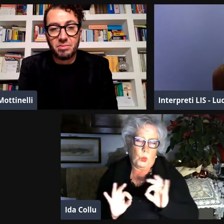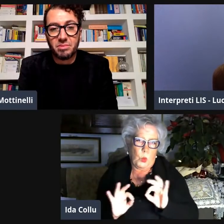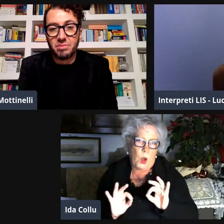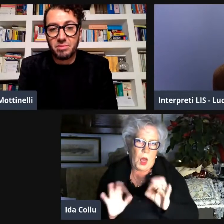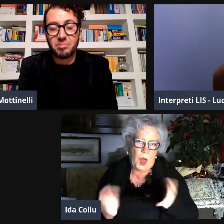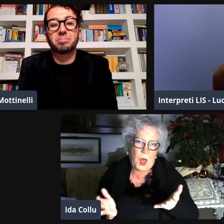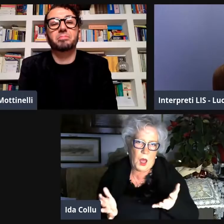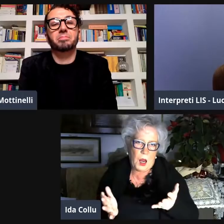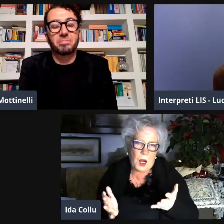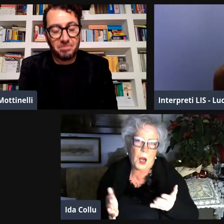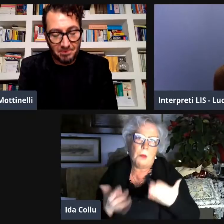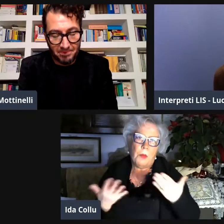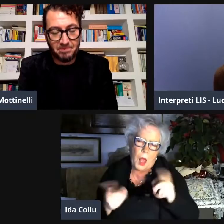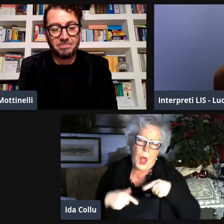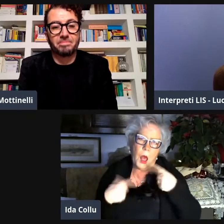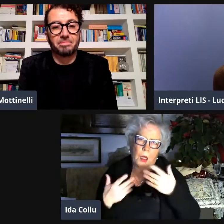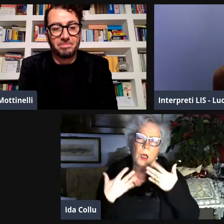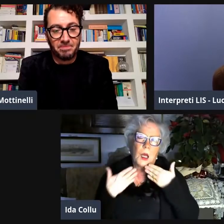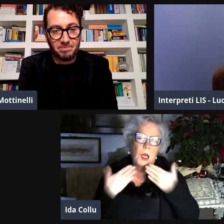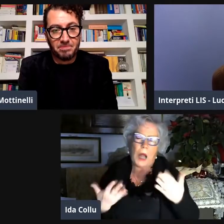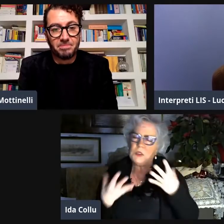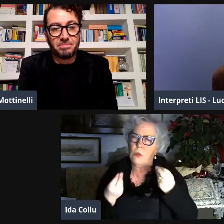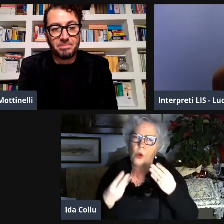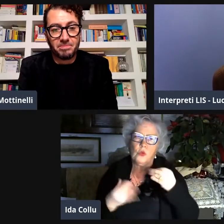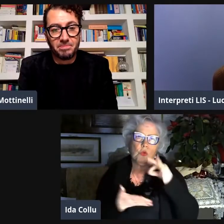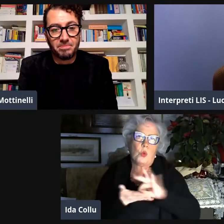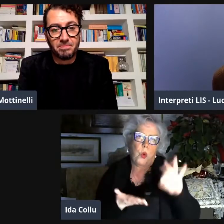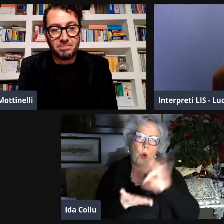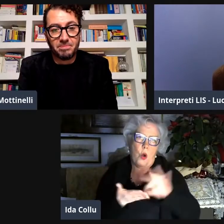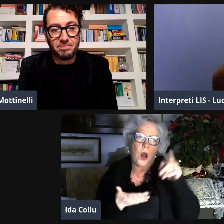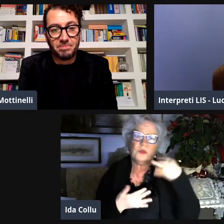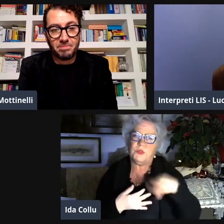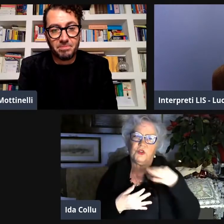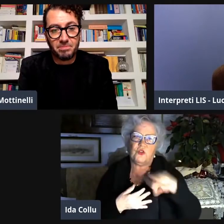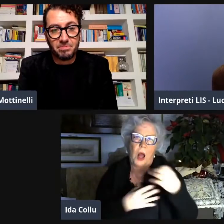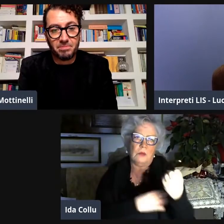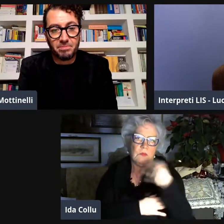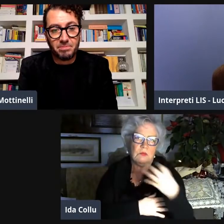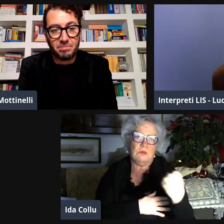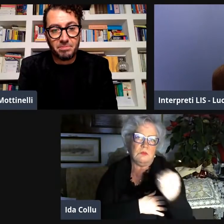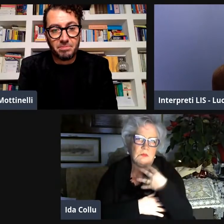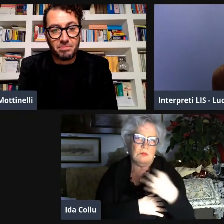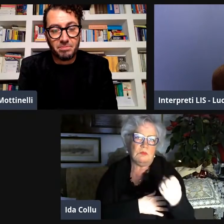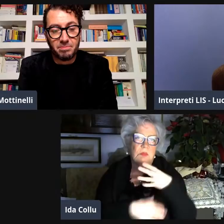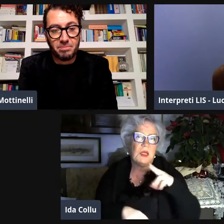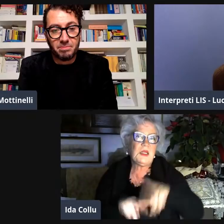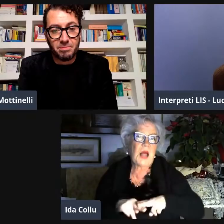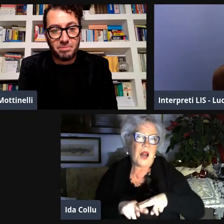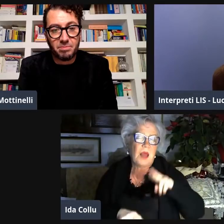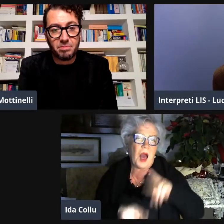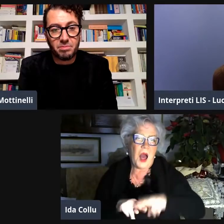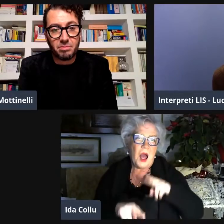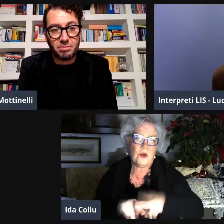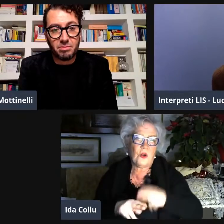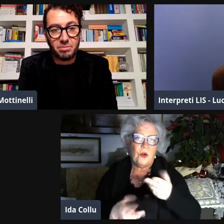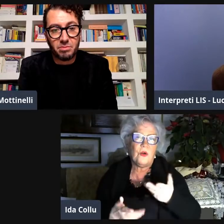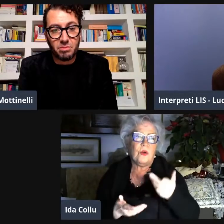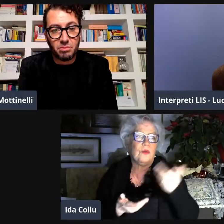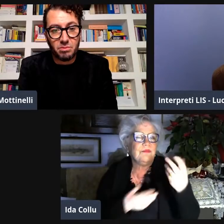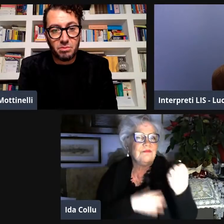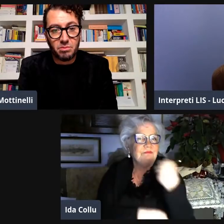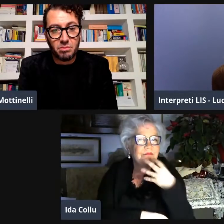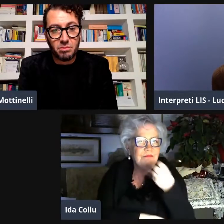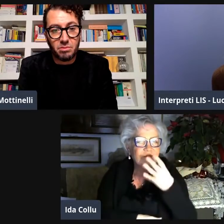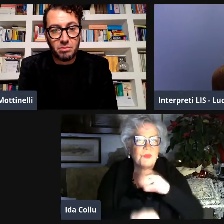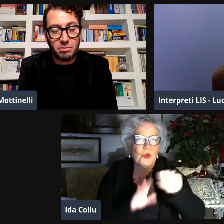E quindi non ho avuto perdite dal punto di vista dello sviluppo del linguaggio. E devo ringraziare molto anche la scuola speciale di questo.